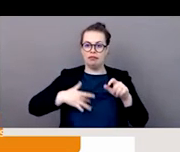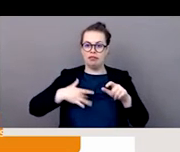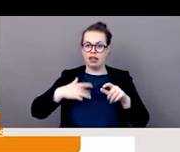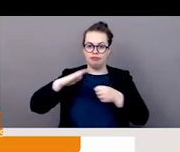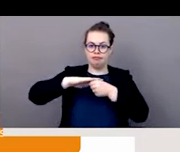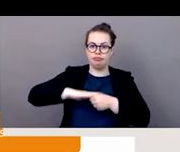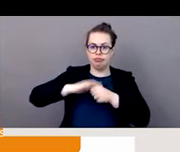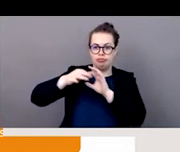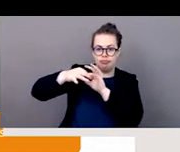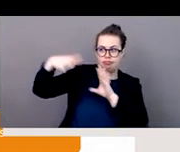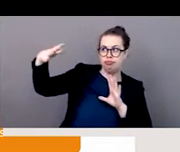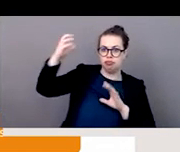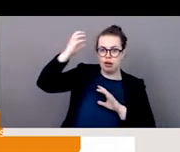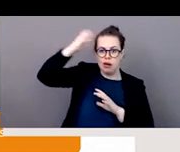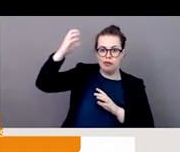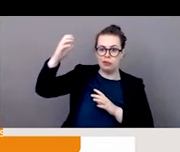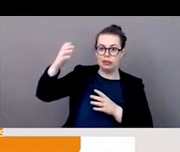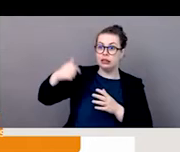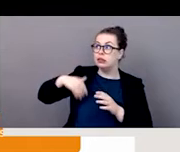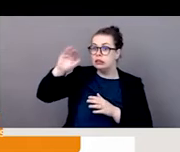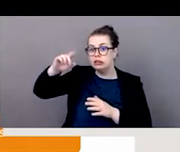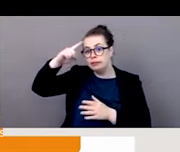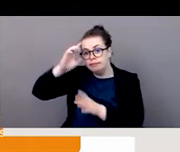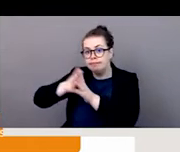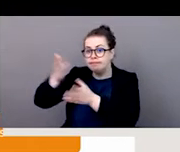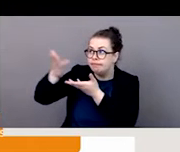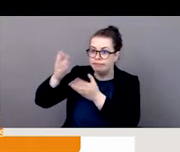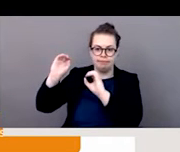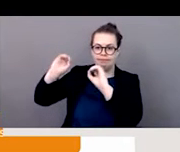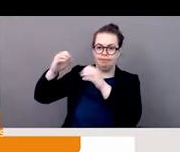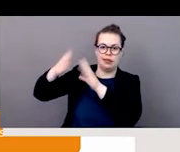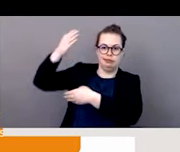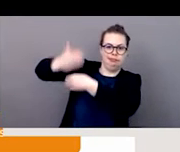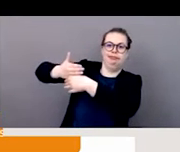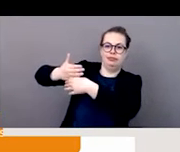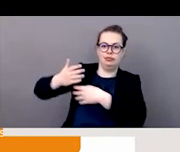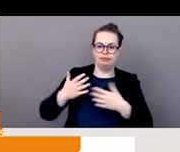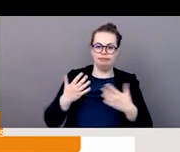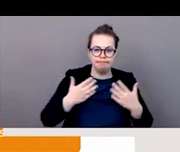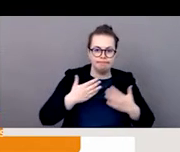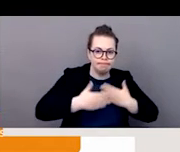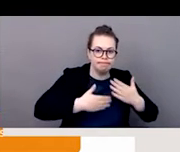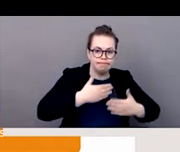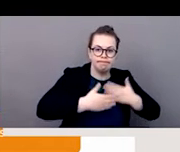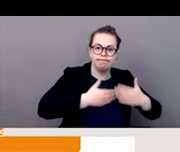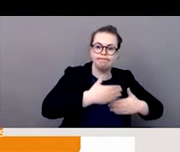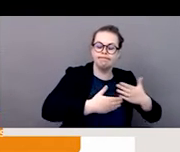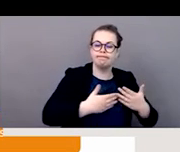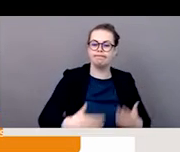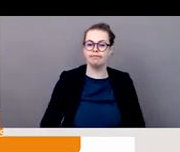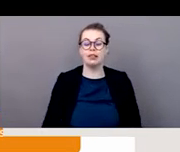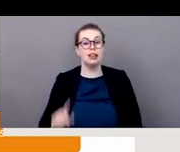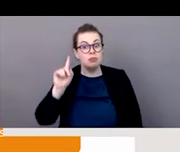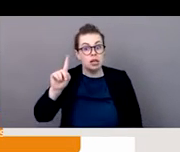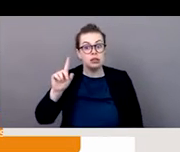ça a été aussi le cas dans plusieurs états, y compris le Royaume-Uni. En ce qui concerne maintenant les efforts